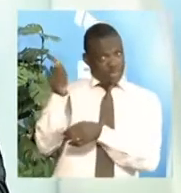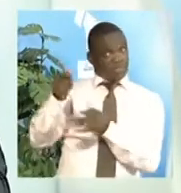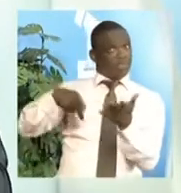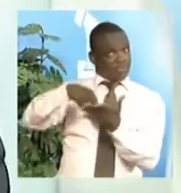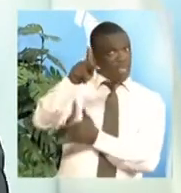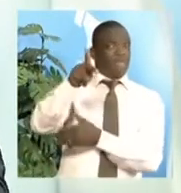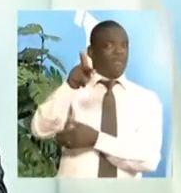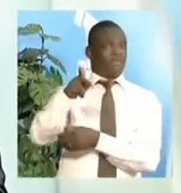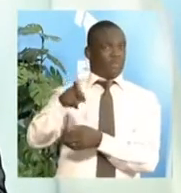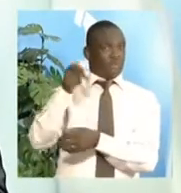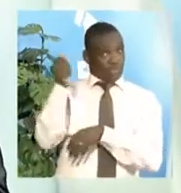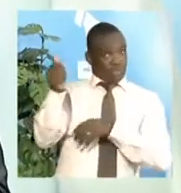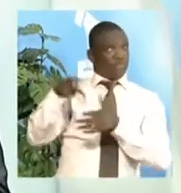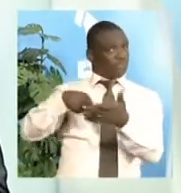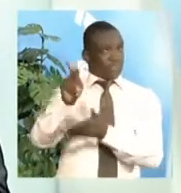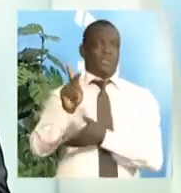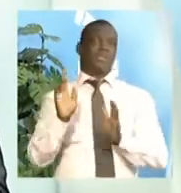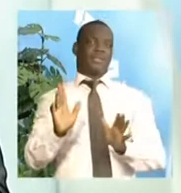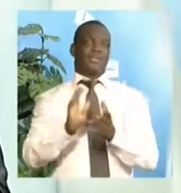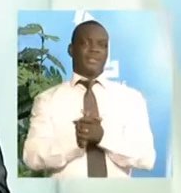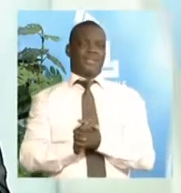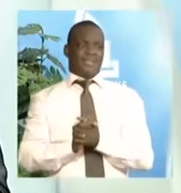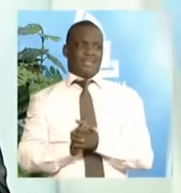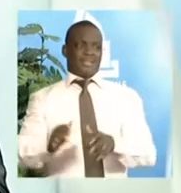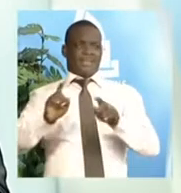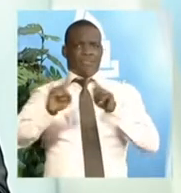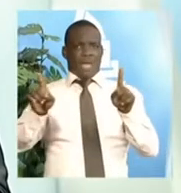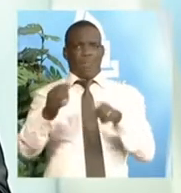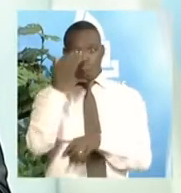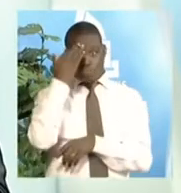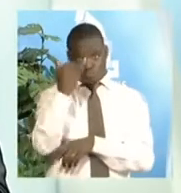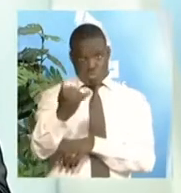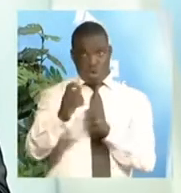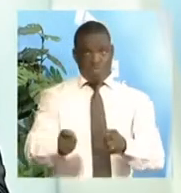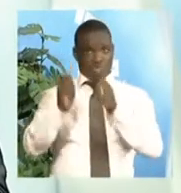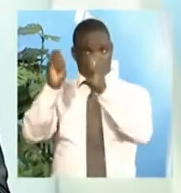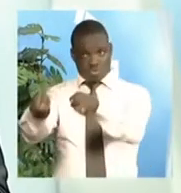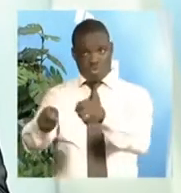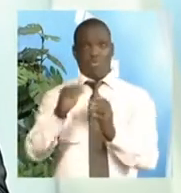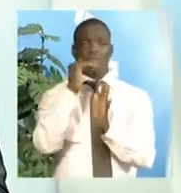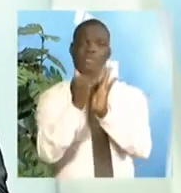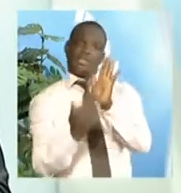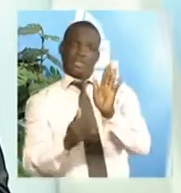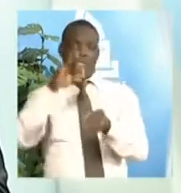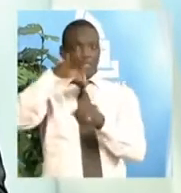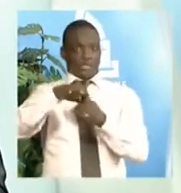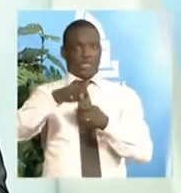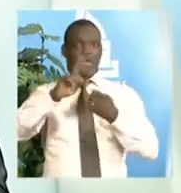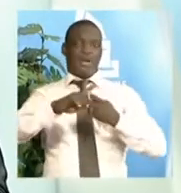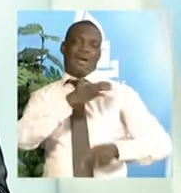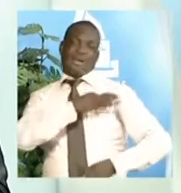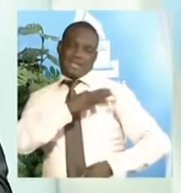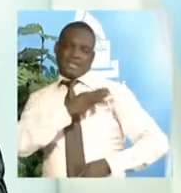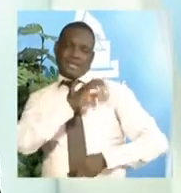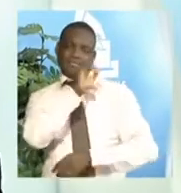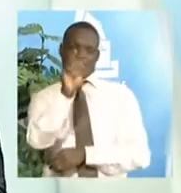C'est comme ça que cela se passe. Mais alors, à quelle fin on remet cette liste électorale aux candidats ou aux partis politiques